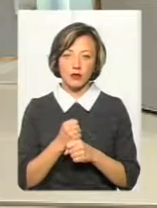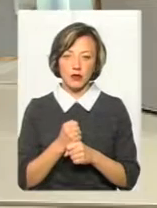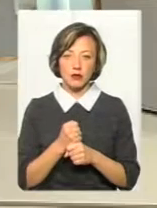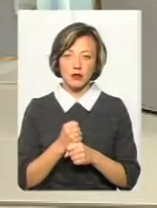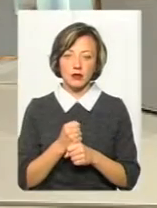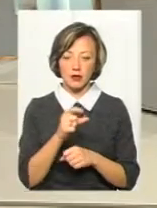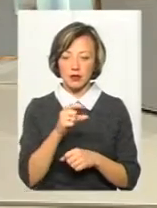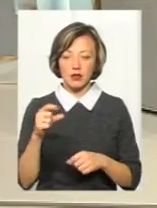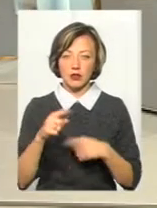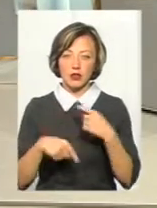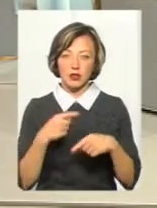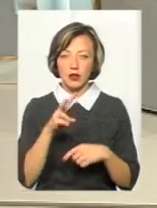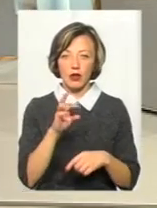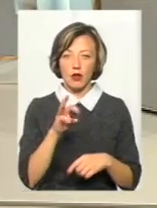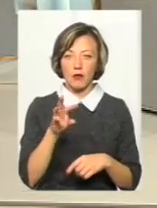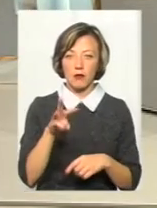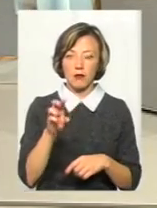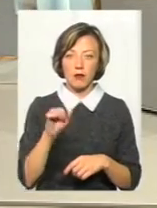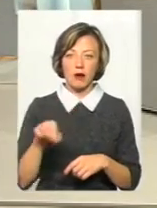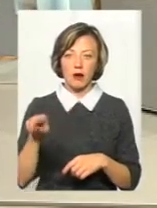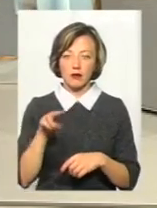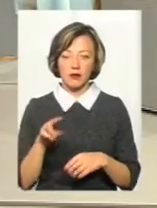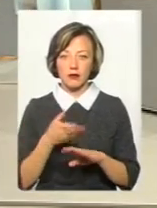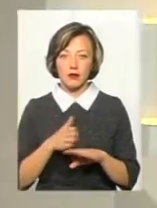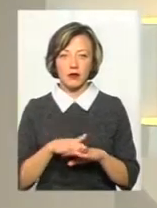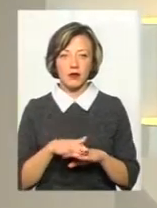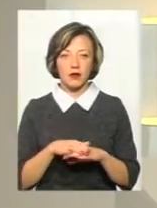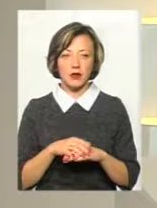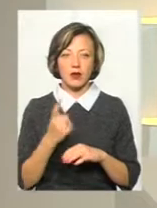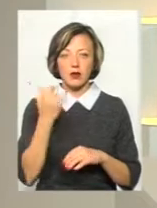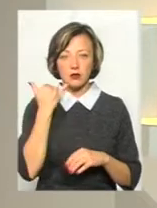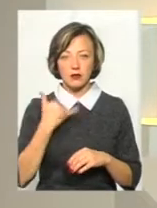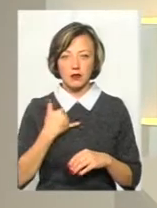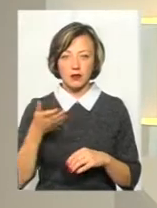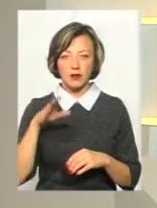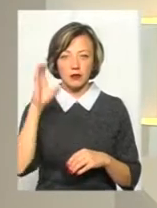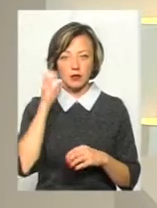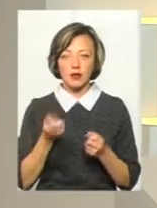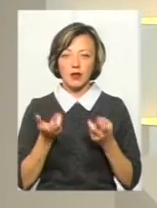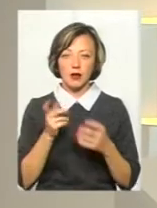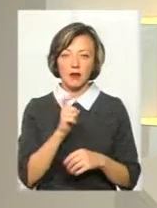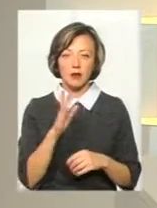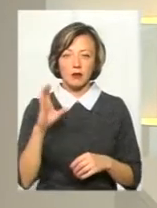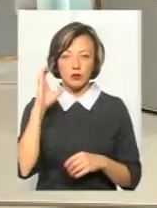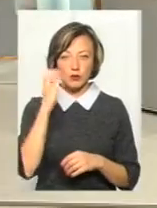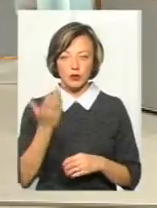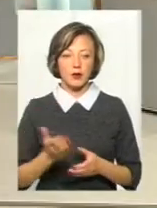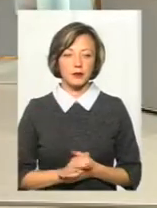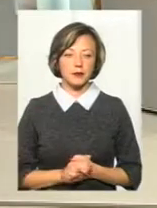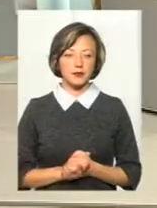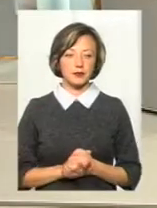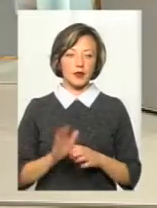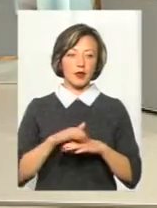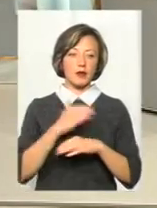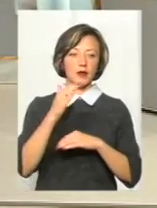через ломбарди чи будь-які установи, але дуже тяжко. Пане Валері, в нас ще є дзвінок, давайте ще декілька хвилин послухаємо нашого телеглядача.